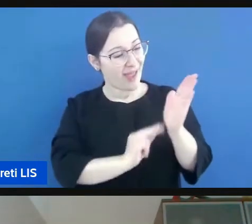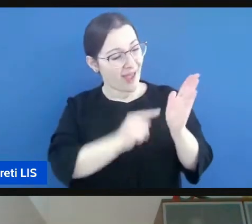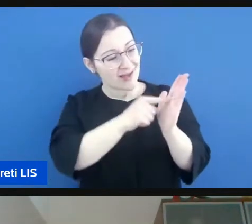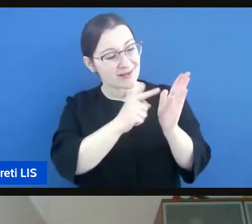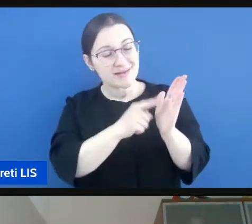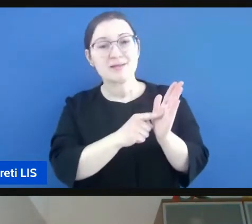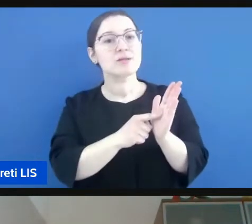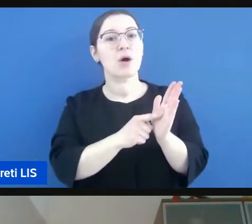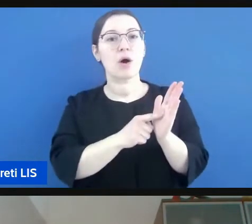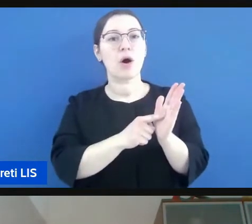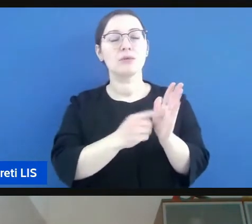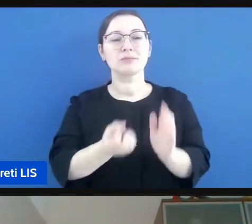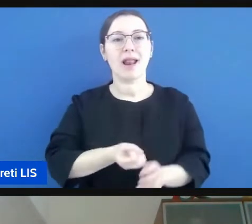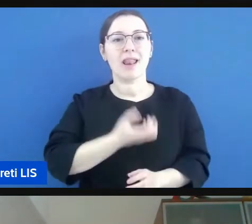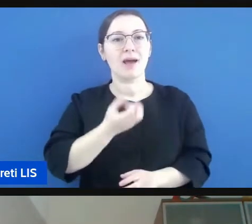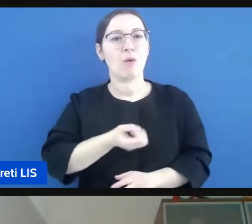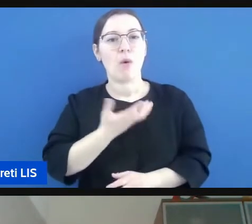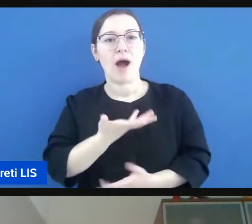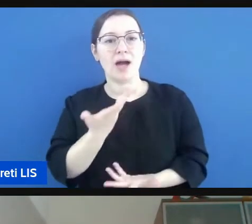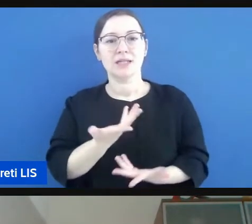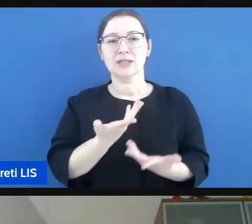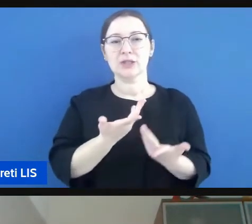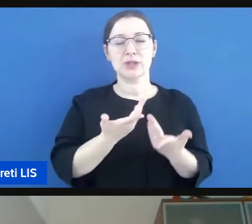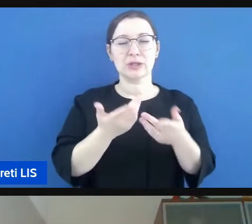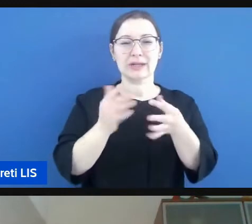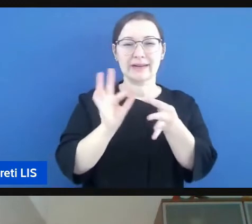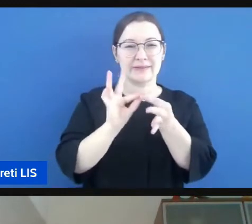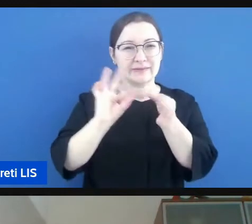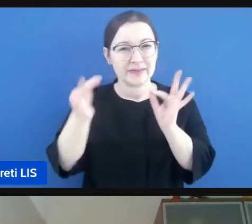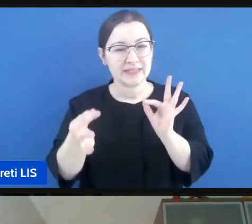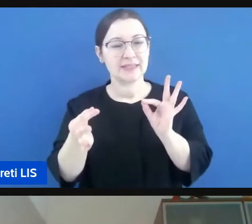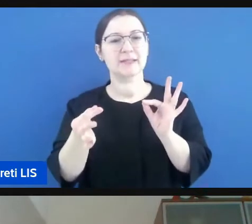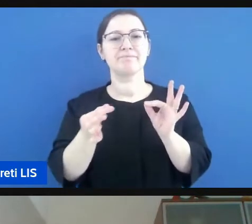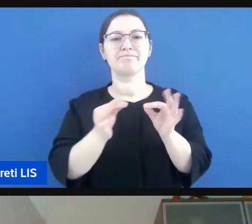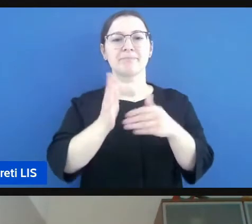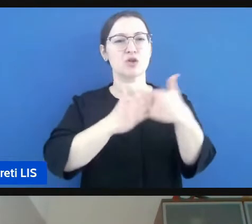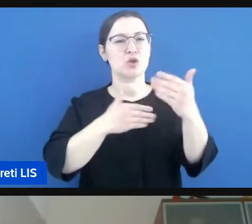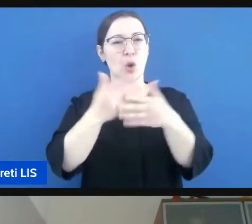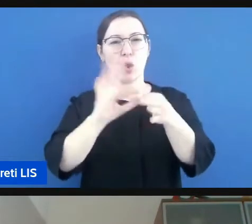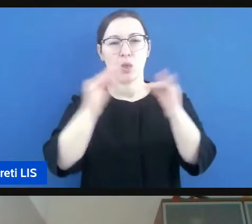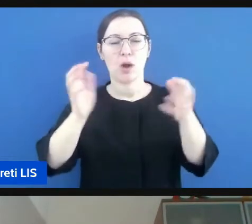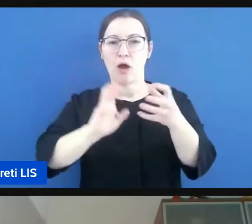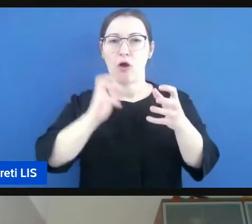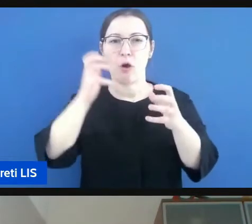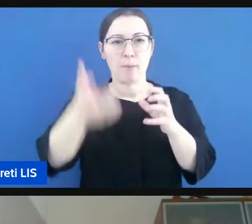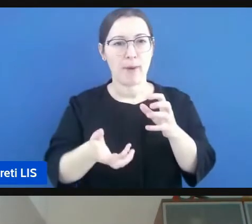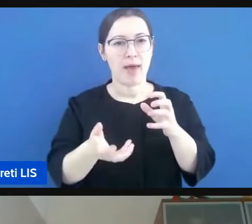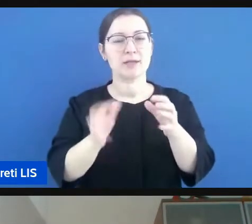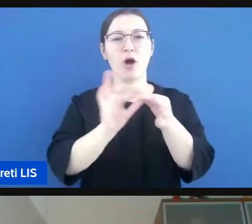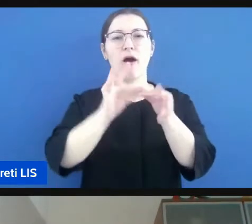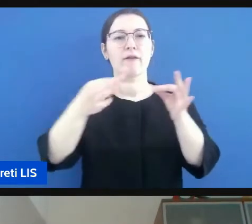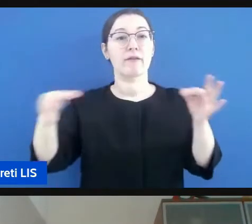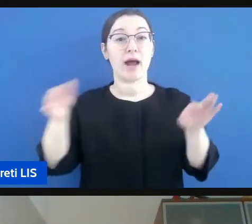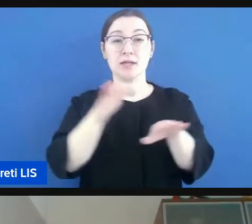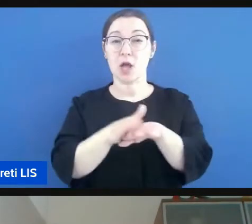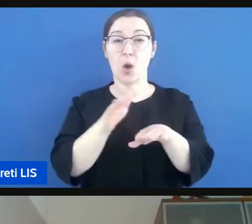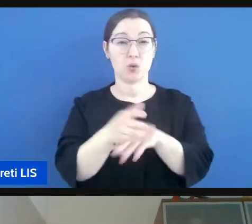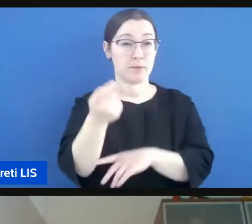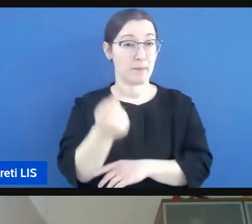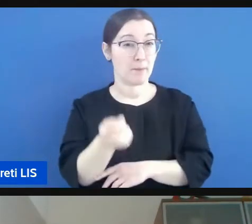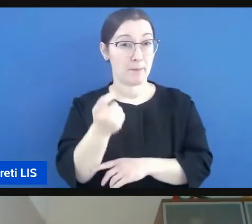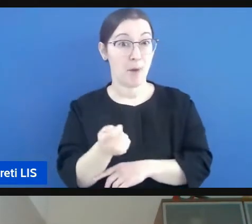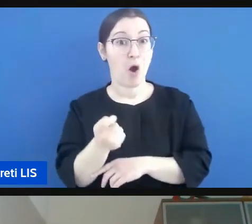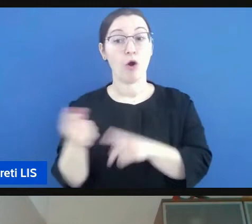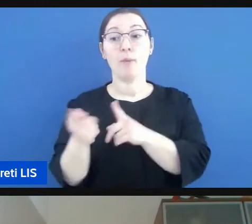ricercato strutture complesse o comunque poco frequenti nella lingua colloquiale